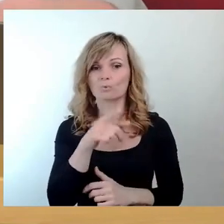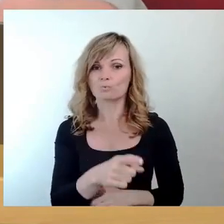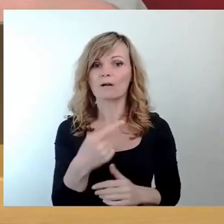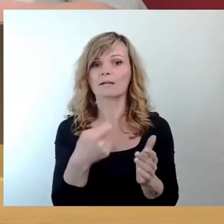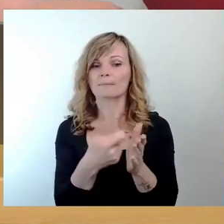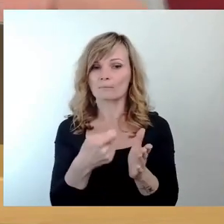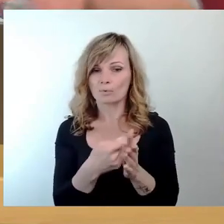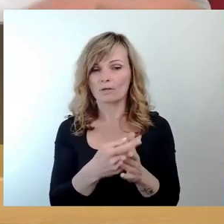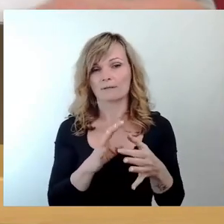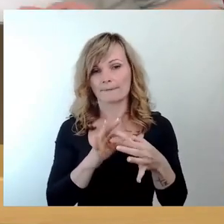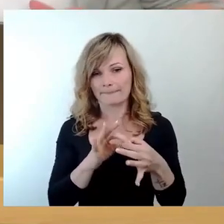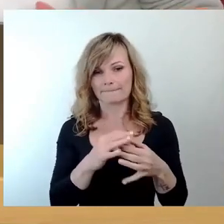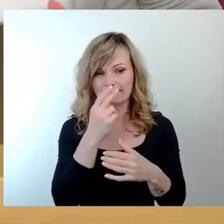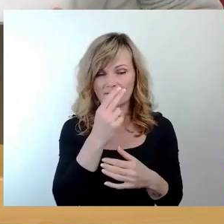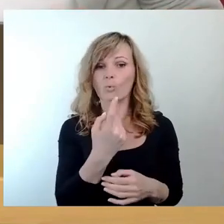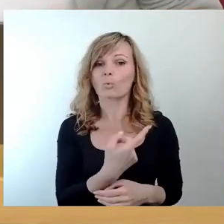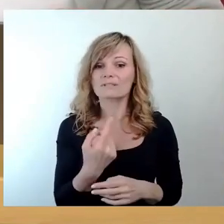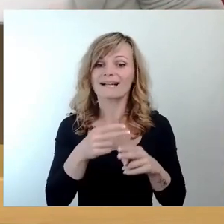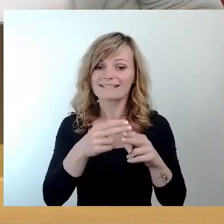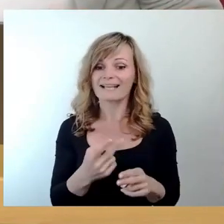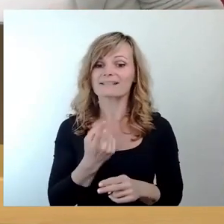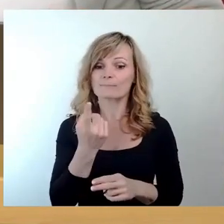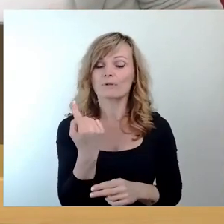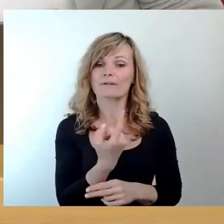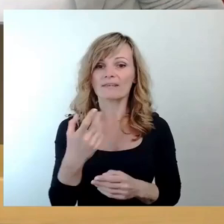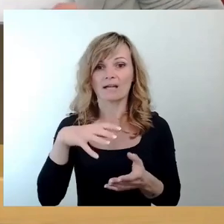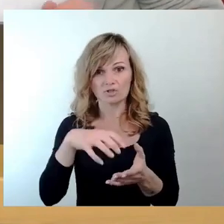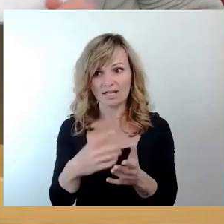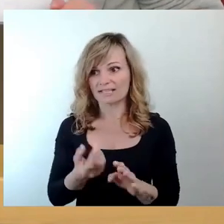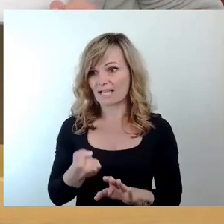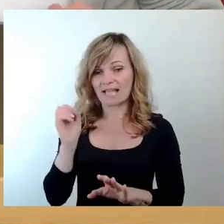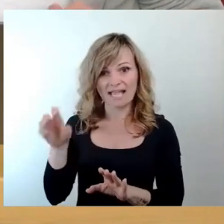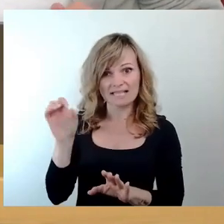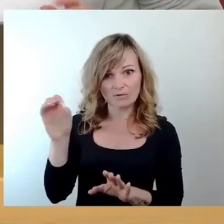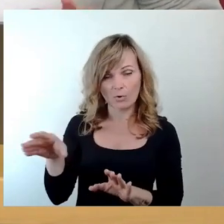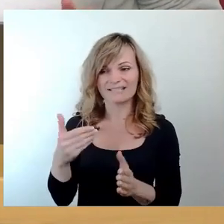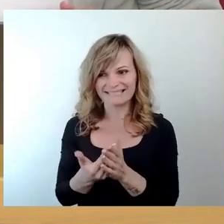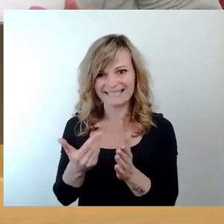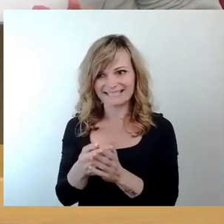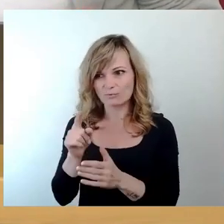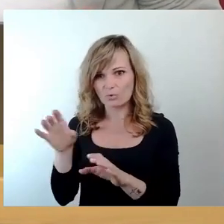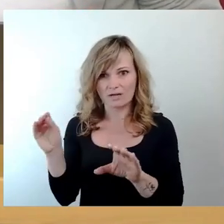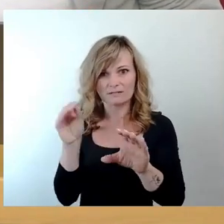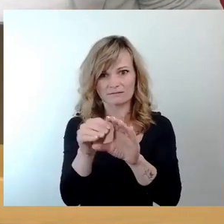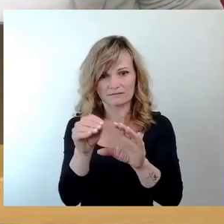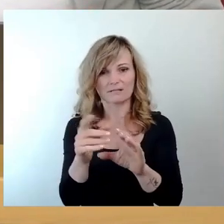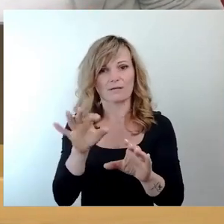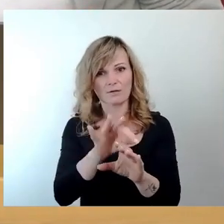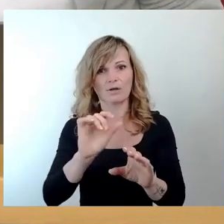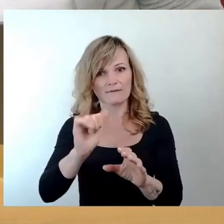die, die unseren Restmüll, den wir hier in der Stadt entsorgen, betreffen, eingespeist werden, so wie es die Gesetze vorsehen.